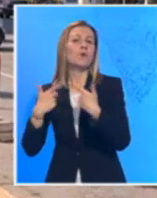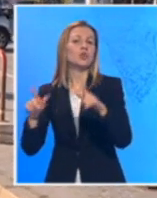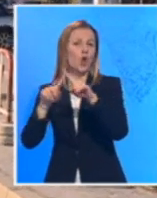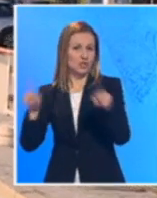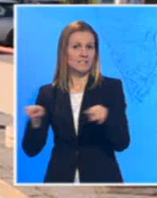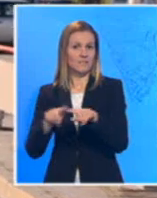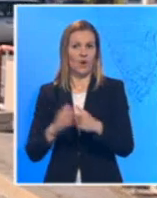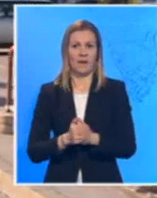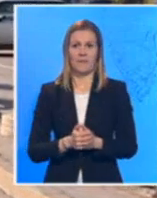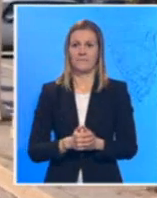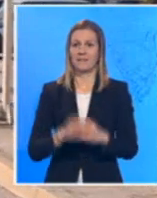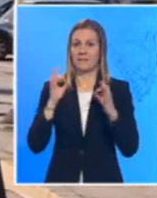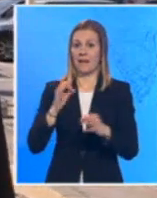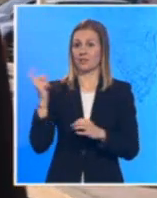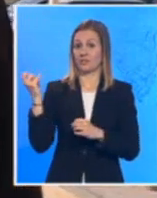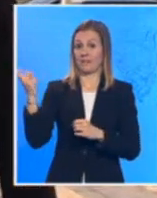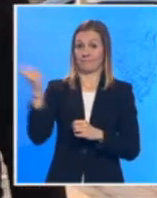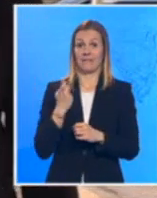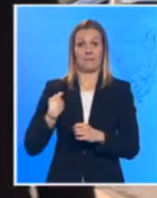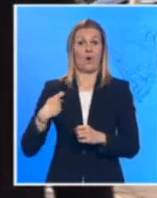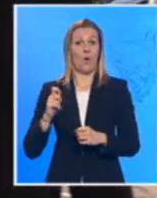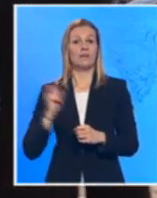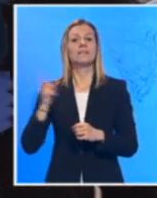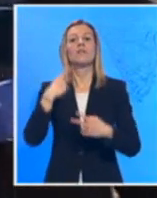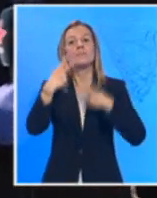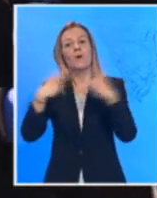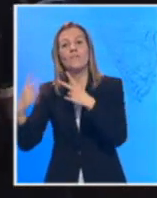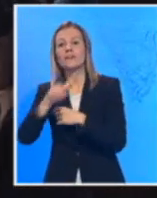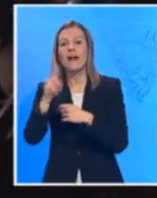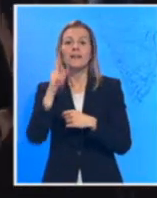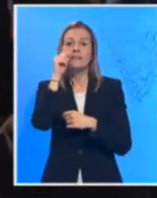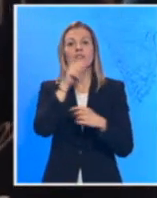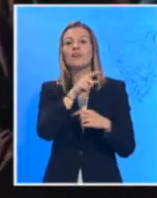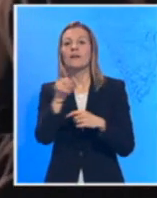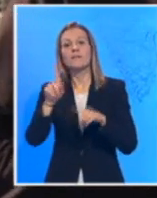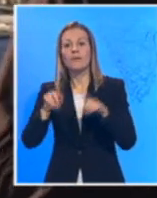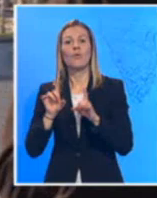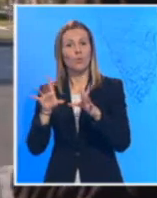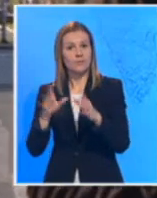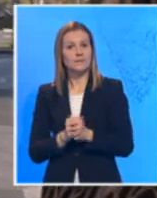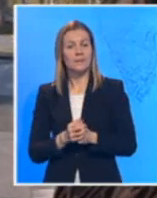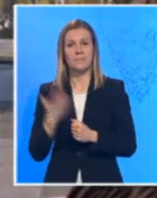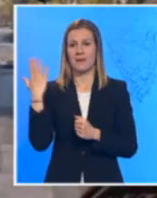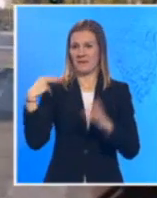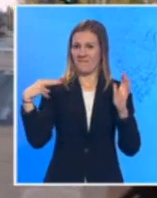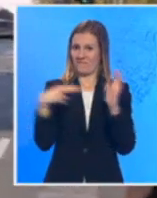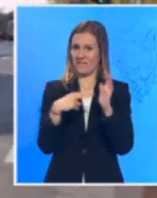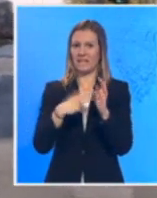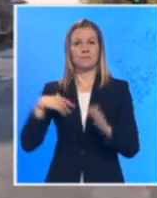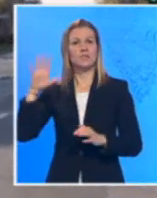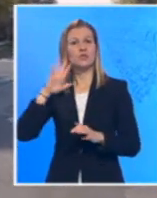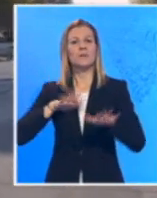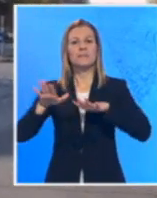se namalazi upravo policijska patrola koja kontroliše da li građani poštovi policijski čas. Što se tiče prethodnog vikenda, prema izjavi ministra